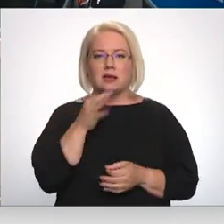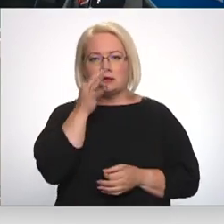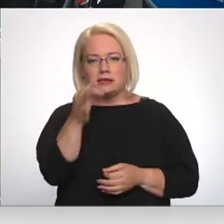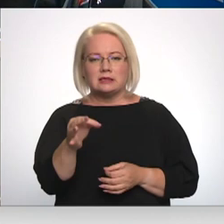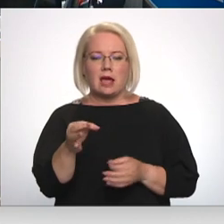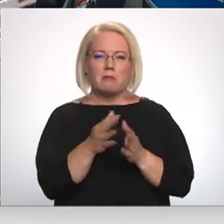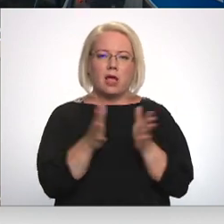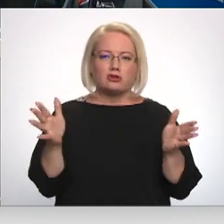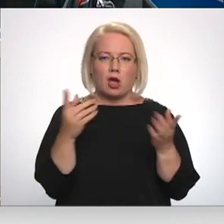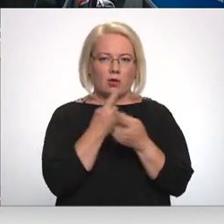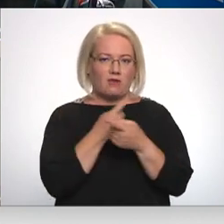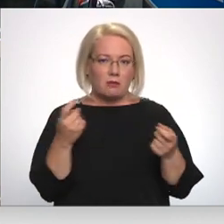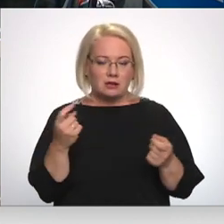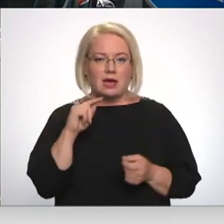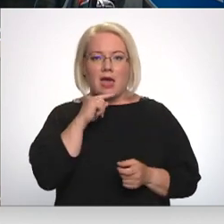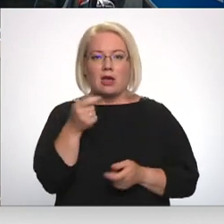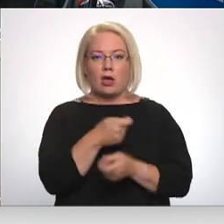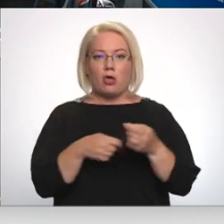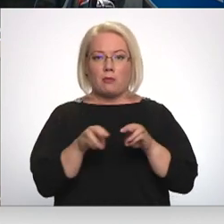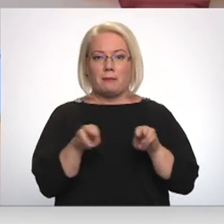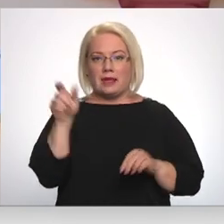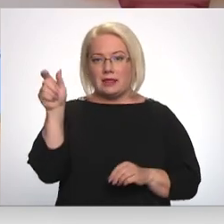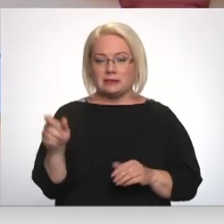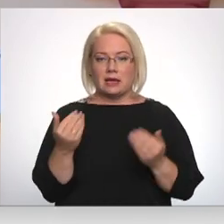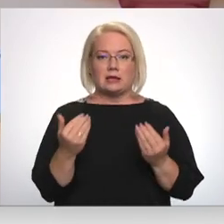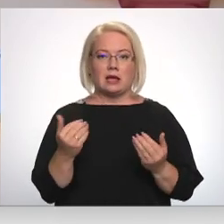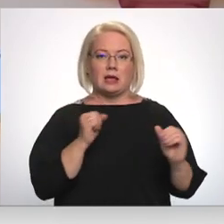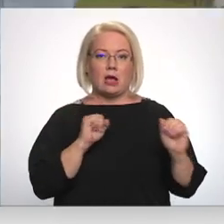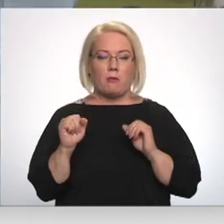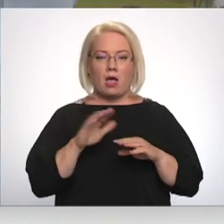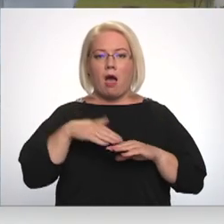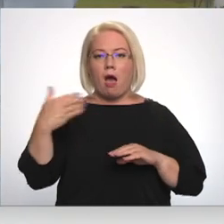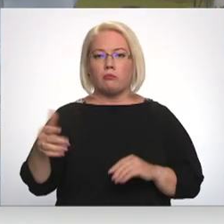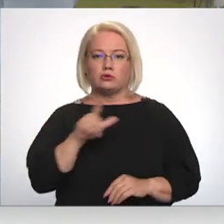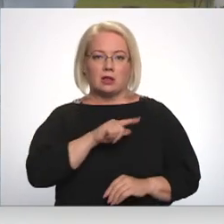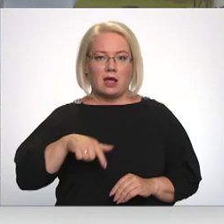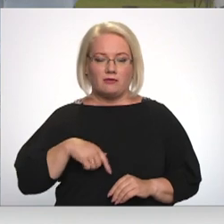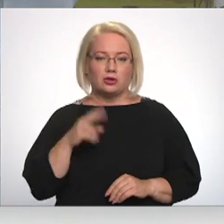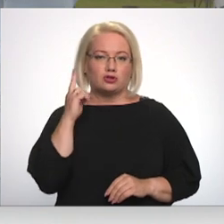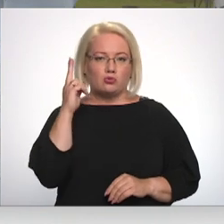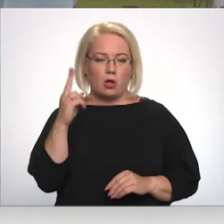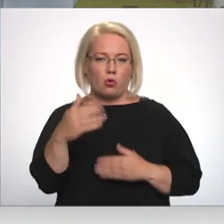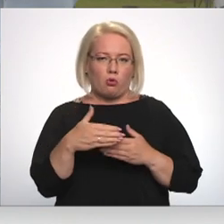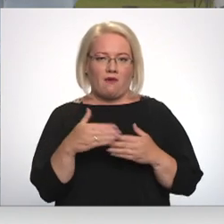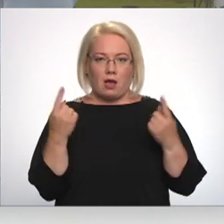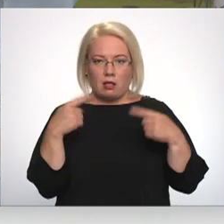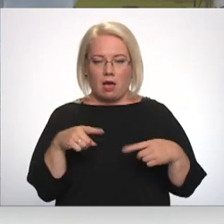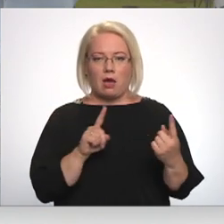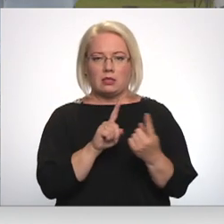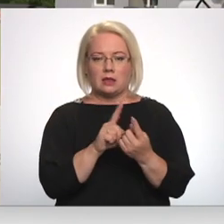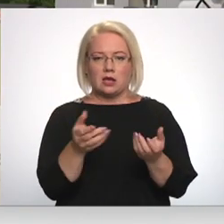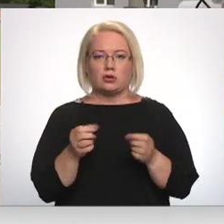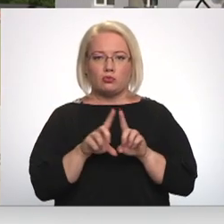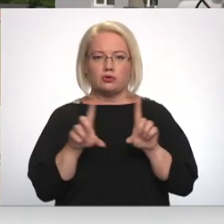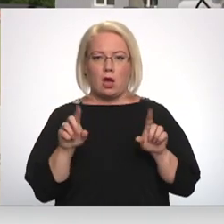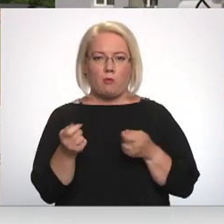komentārus par šo situāciju. Ekonomikas ministri, kas šobrīd atrodas komandējumā ārpus Latvijas, soli jau tuvākajā laikā tikties ar uzņēmumu